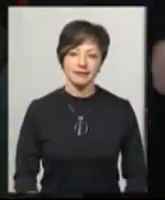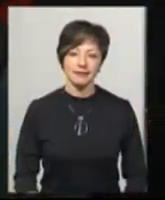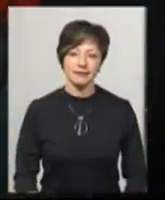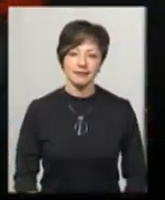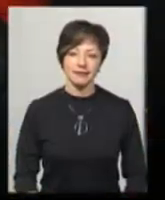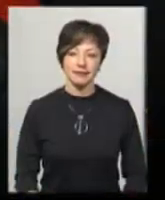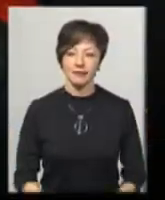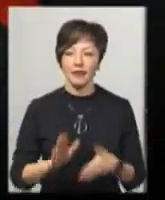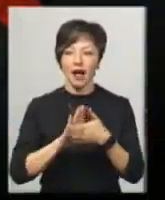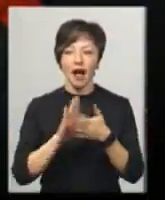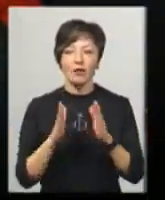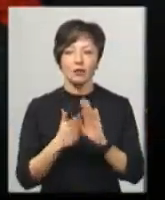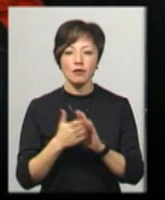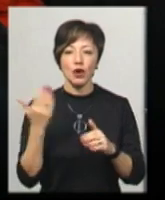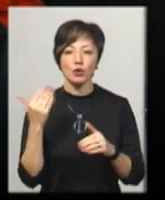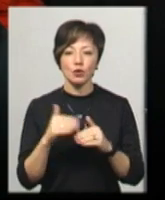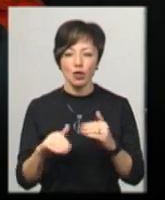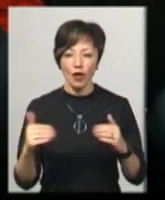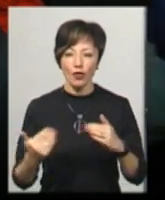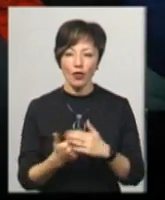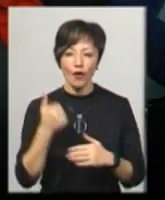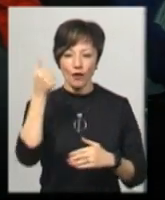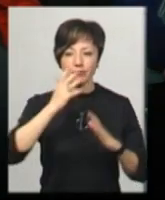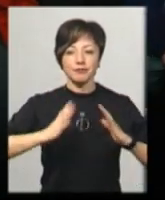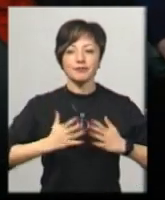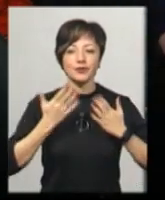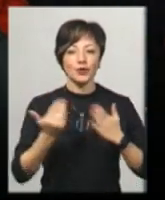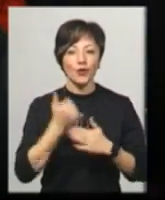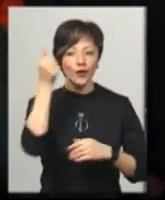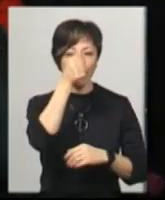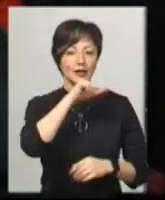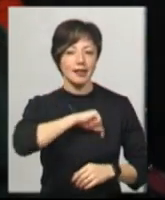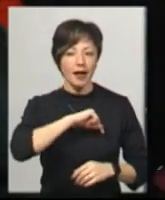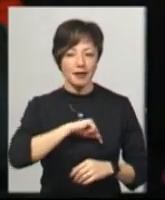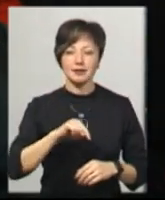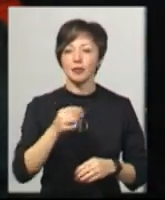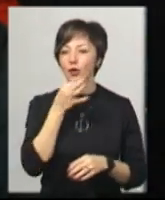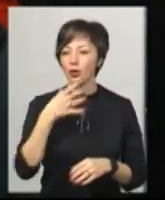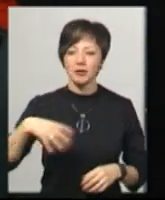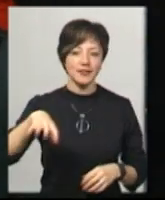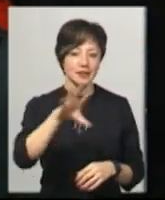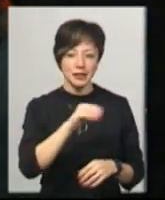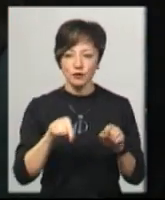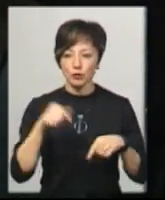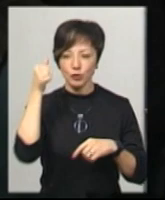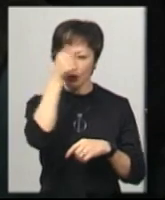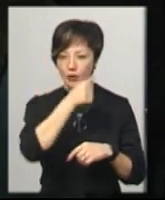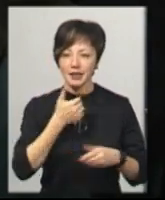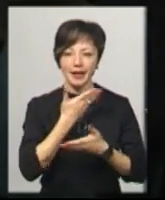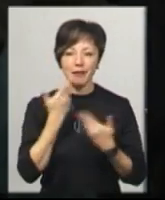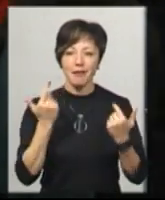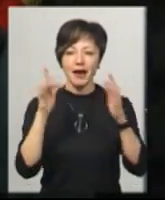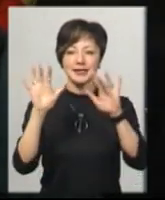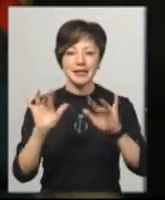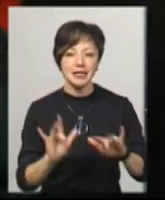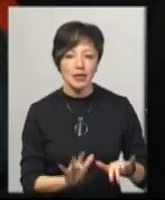Атмосфера вже новорічна, піднесений новорічний настрій, подобається все. Так як цього року немає снігу,